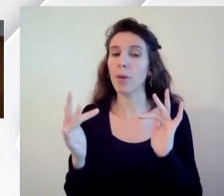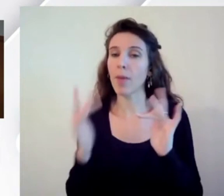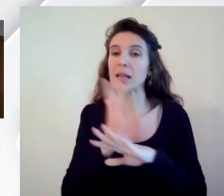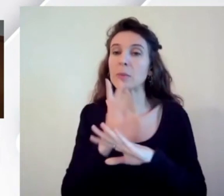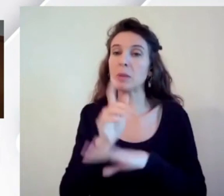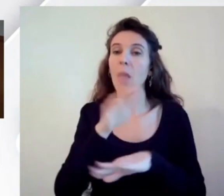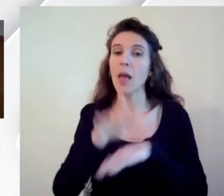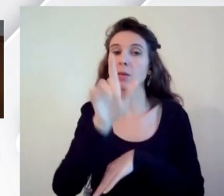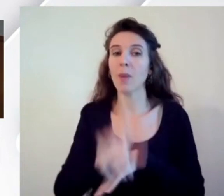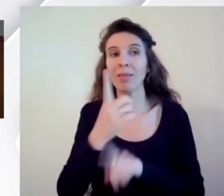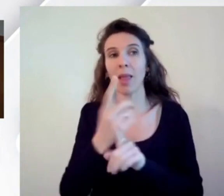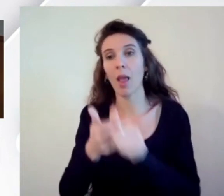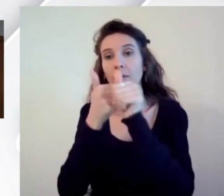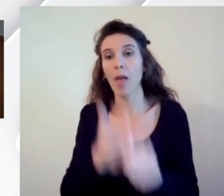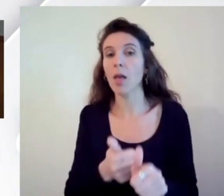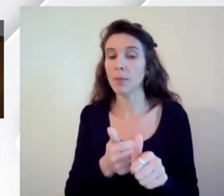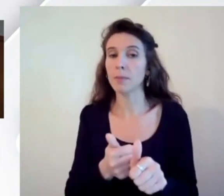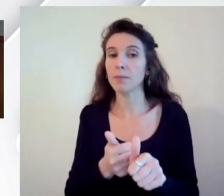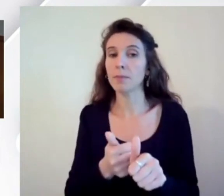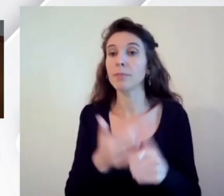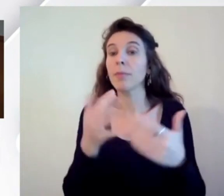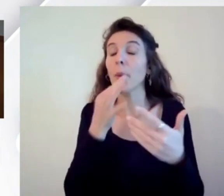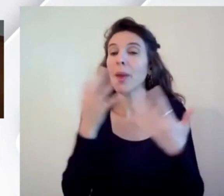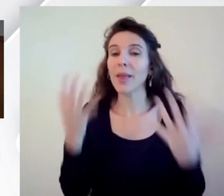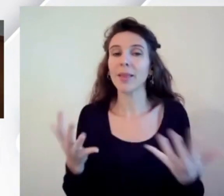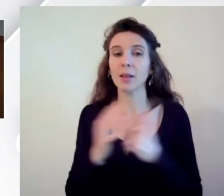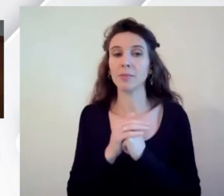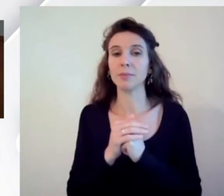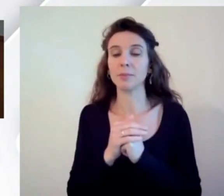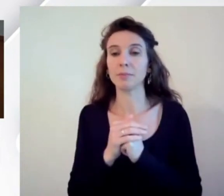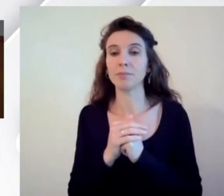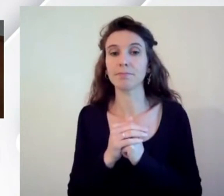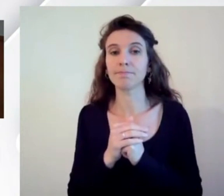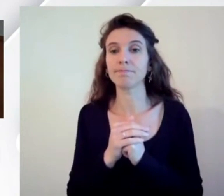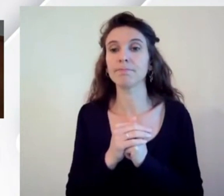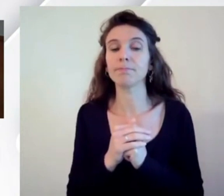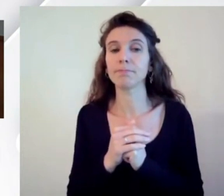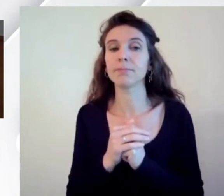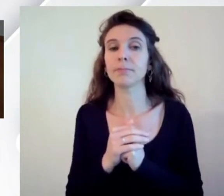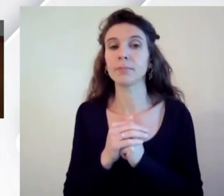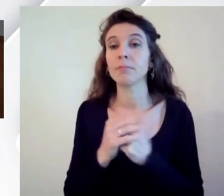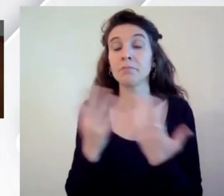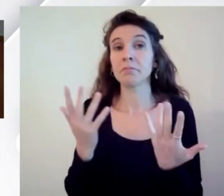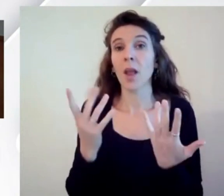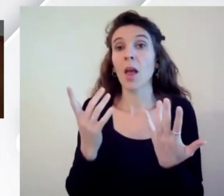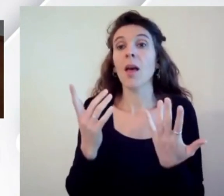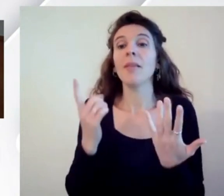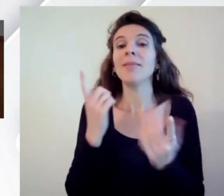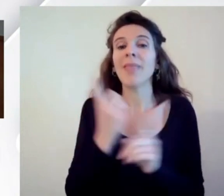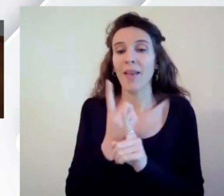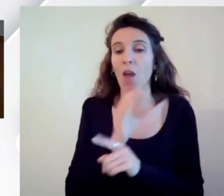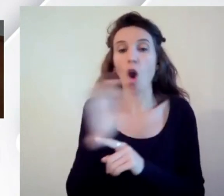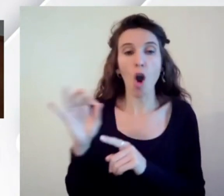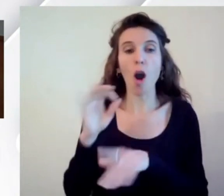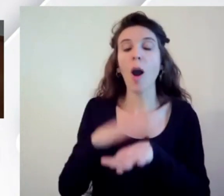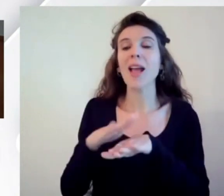expert in ogni caso o esiste il professionista del web che in